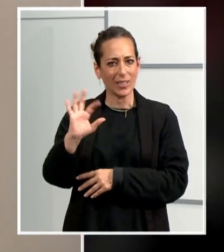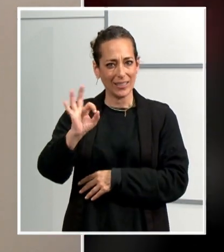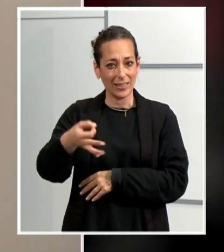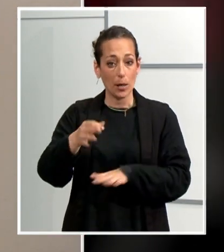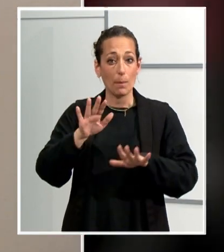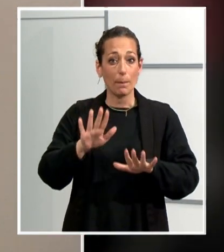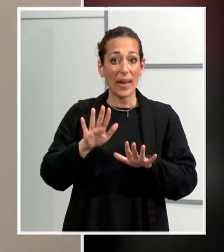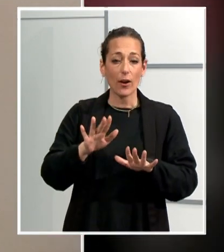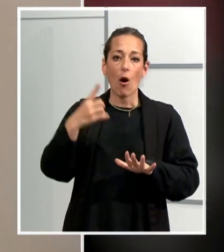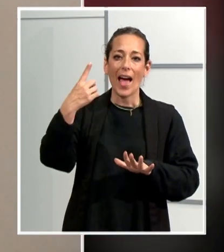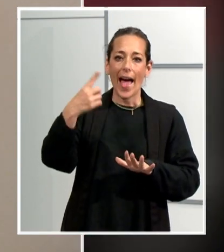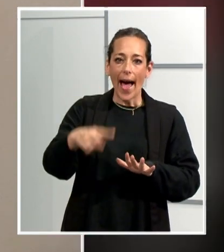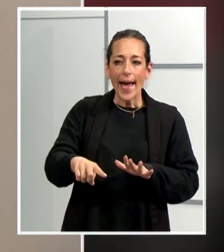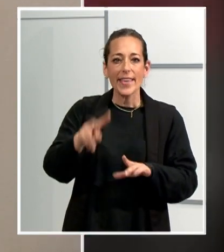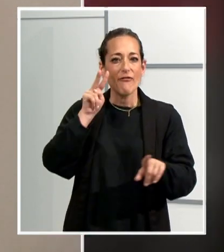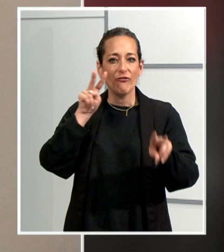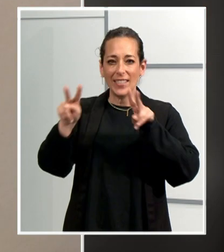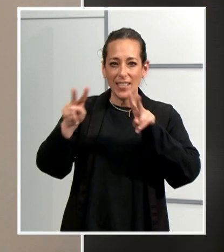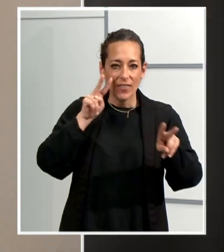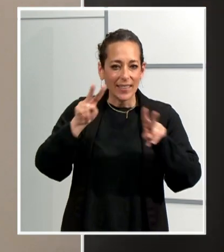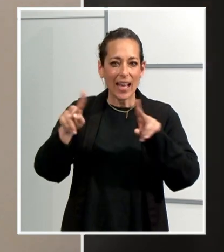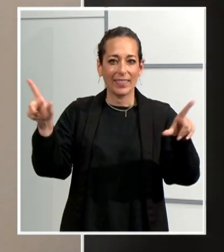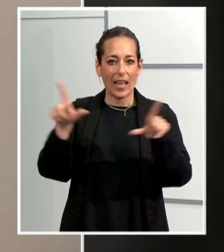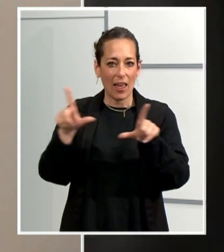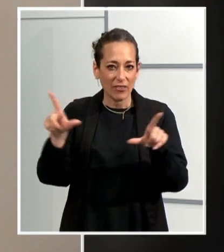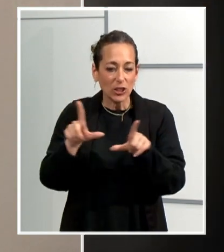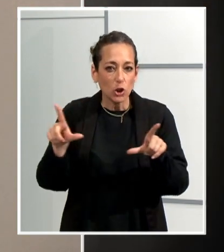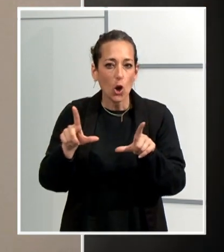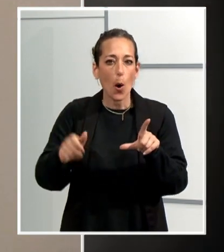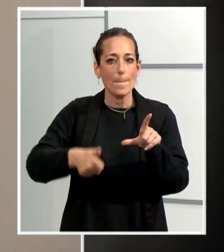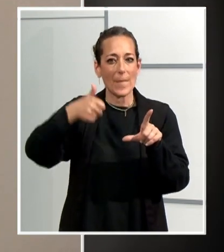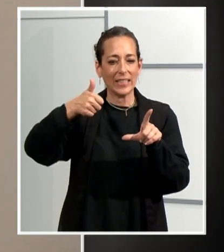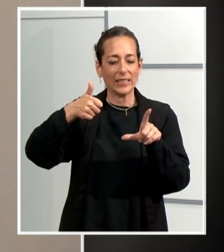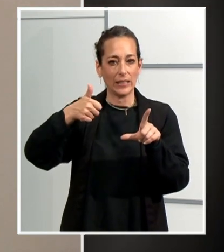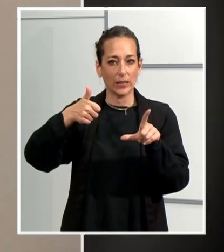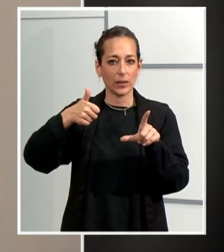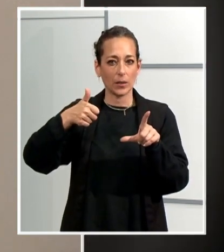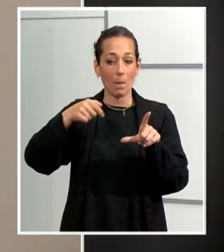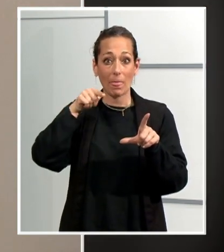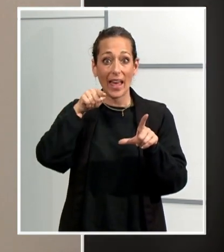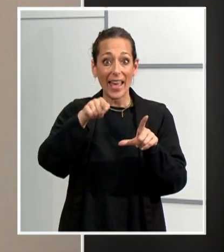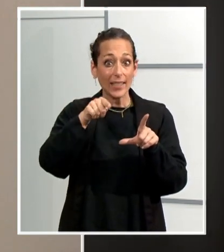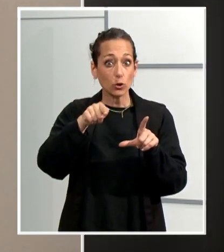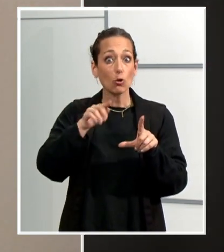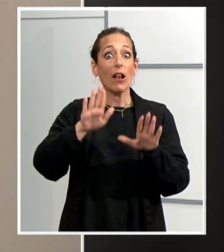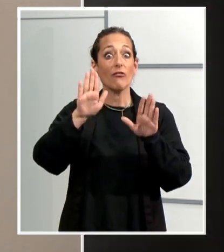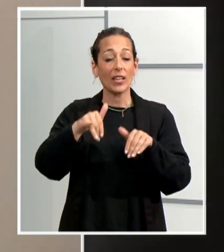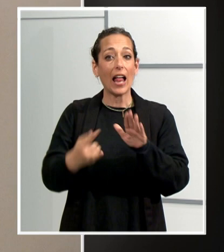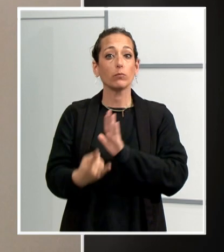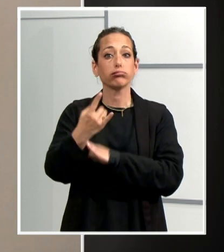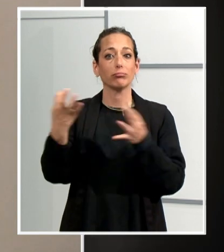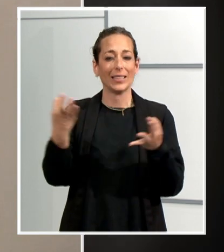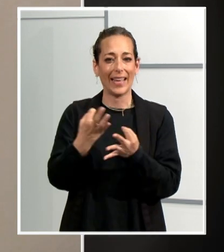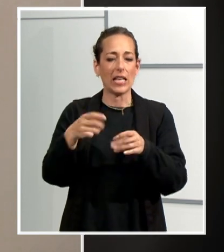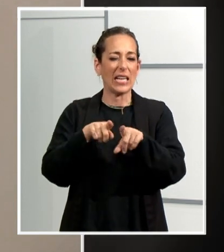el tema de xarxes socials, de visibilitat a la televisió, visibilitat a mitjans. Això a final ha generat que les